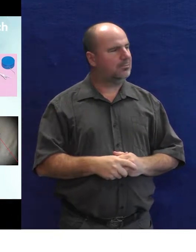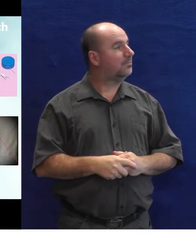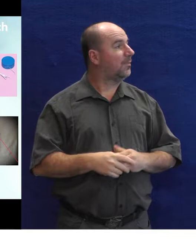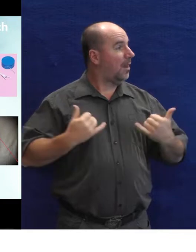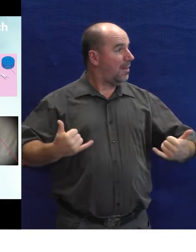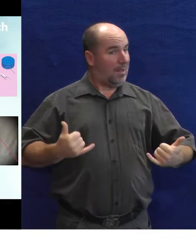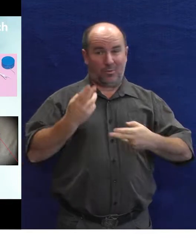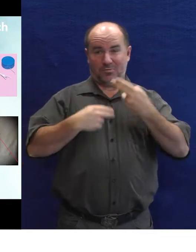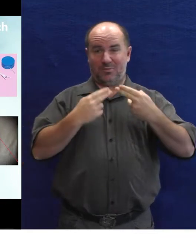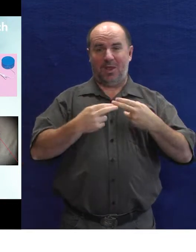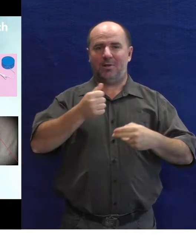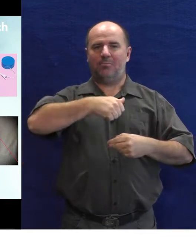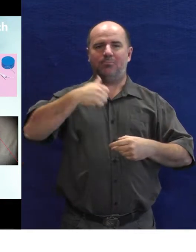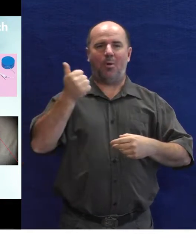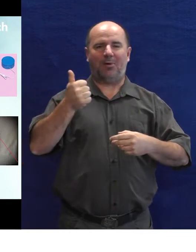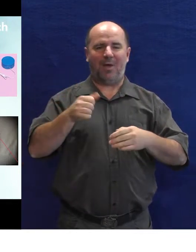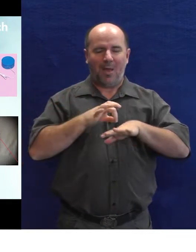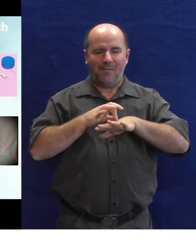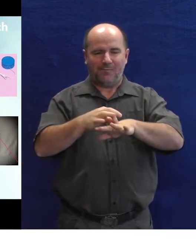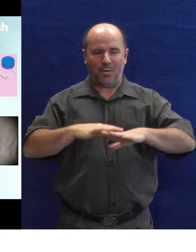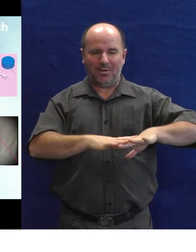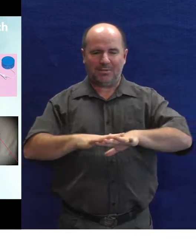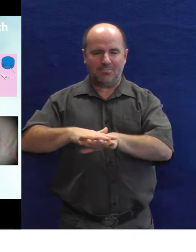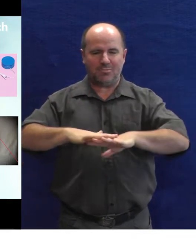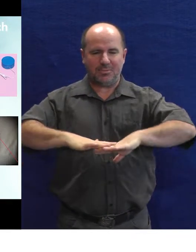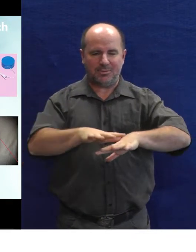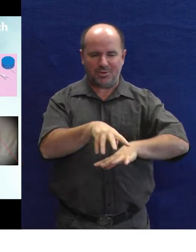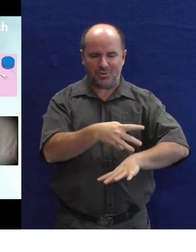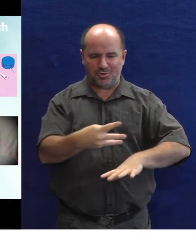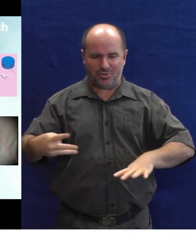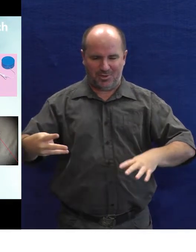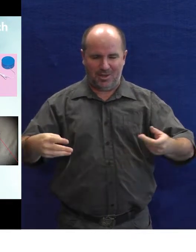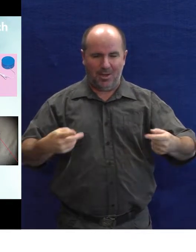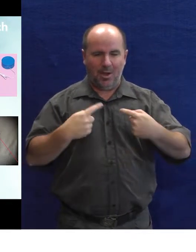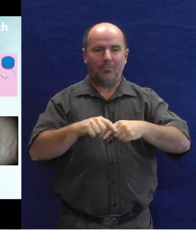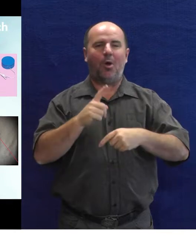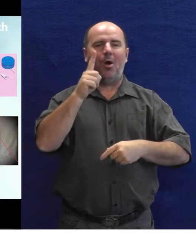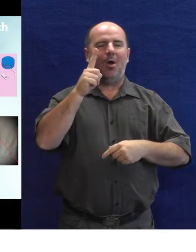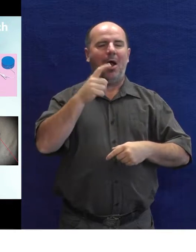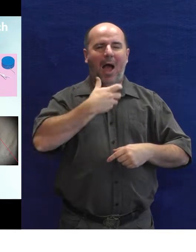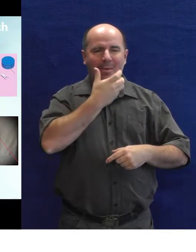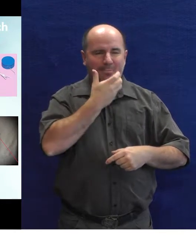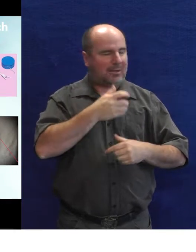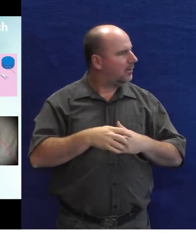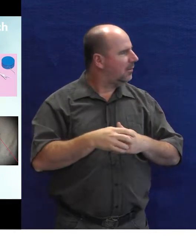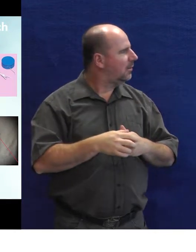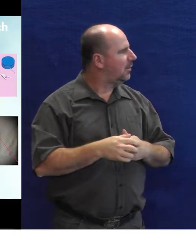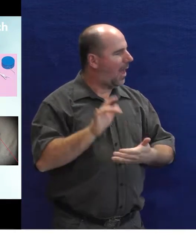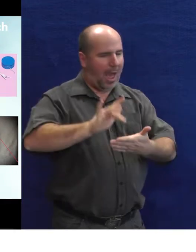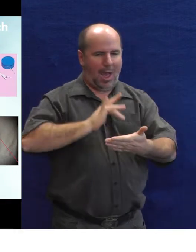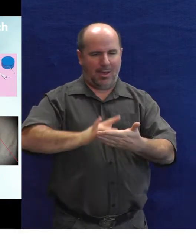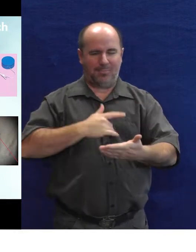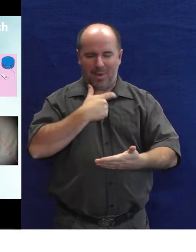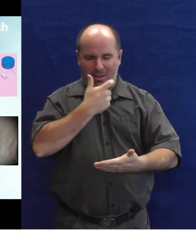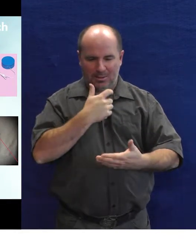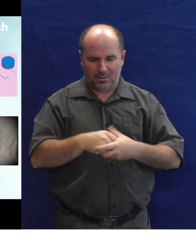na jaře tohoto roku byly vodící mřížky pro iPad, tam vy vidíte vlastně ten iPad zakrytovaný v